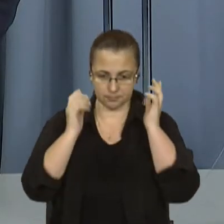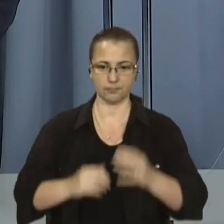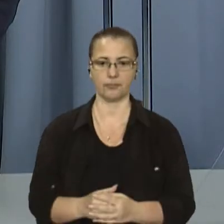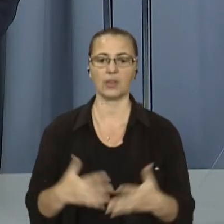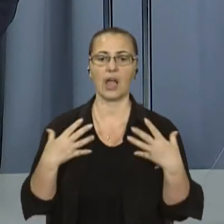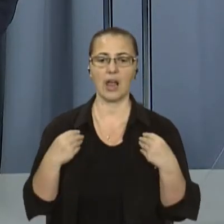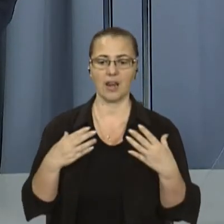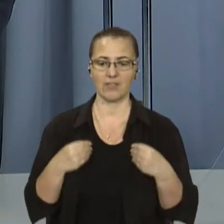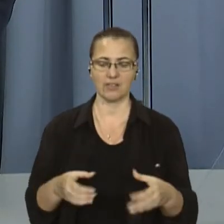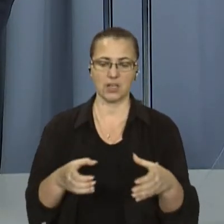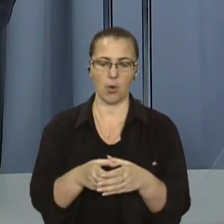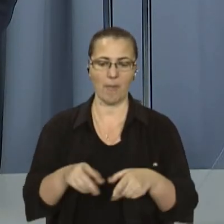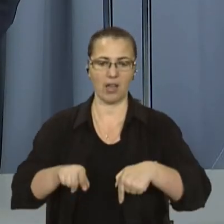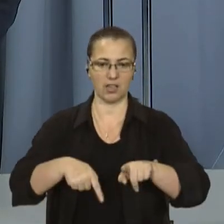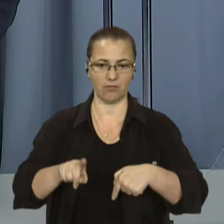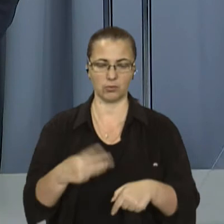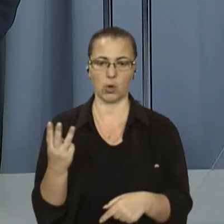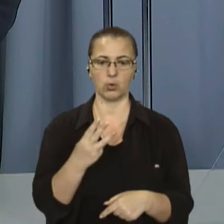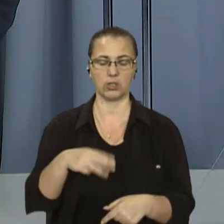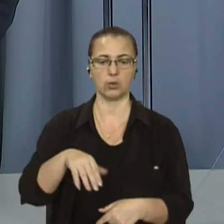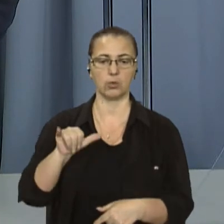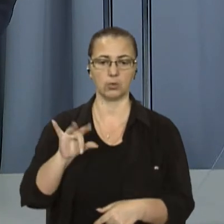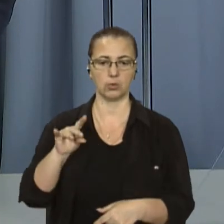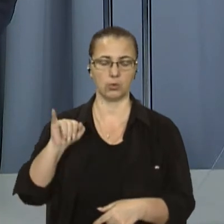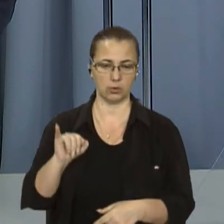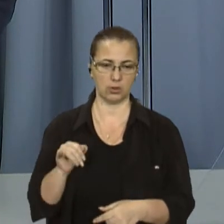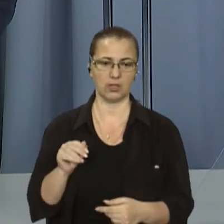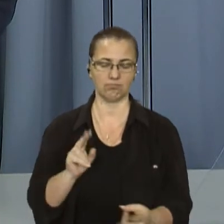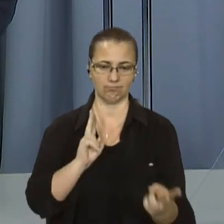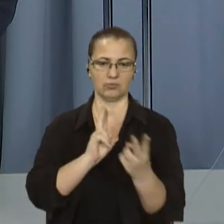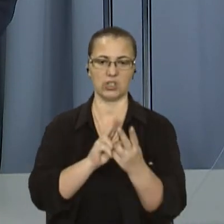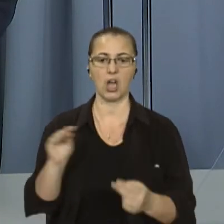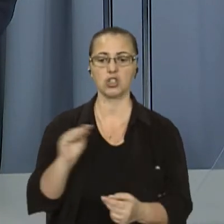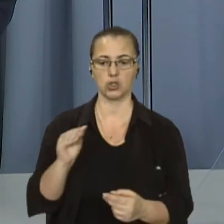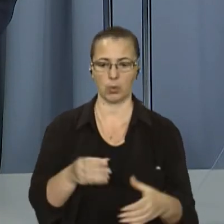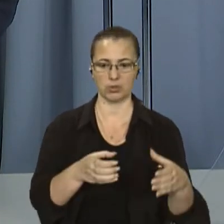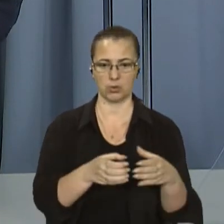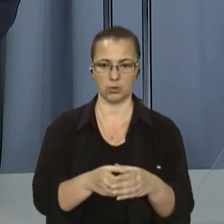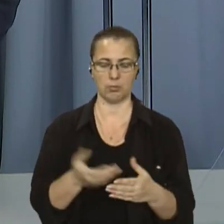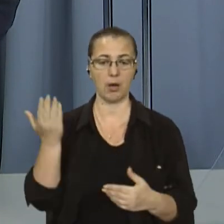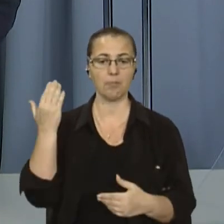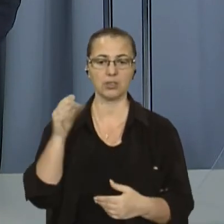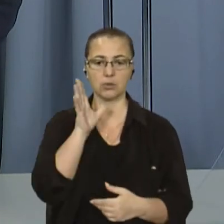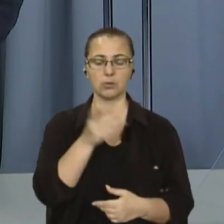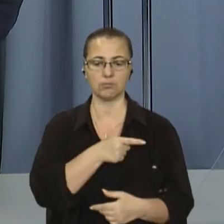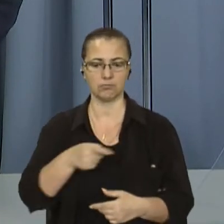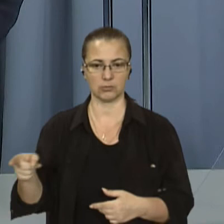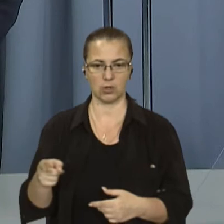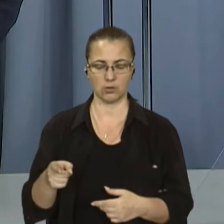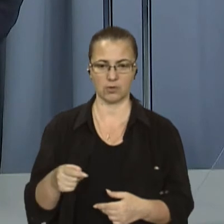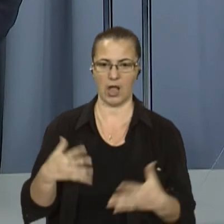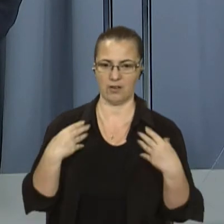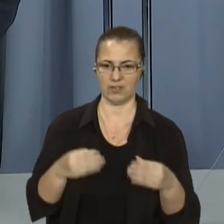Львівська енергія у третьому турі чемпіонату України з футзалу приймала Житомирський Інбев. Минулого сезону енергетики у двох